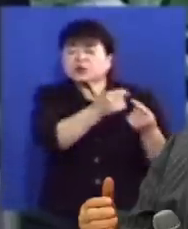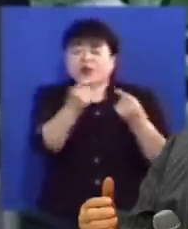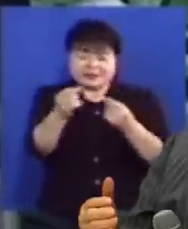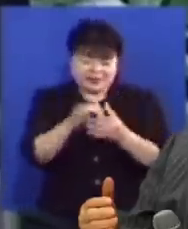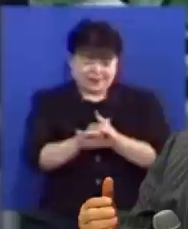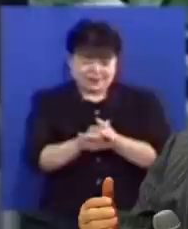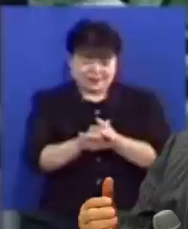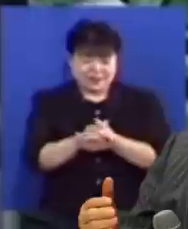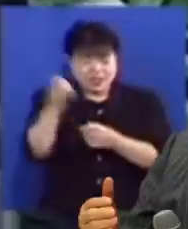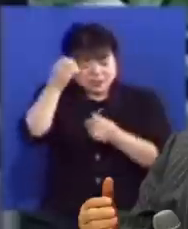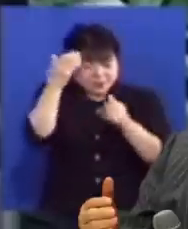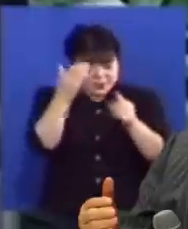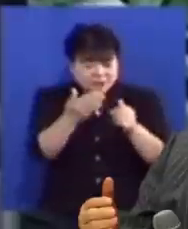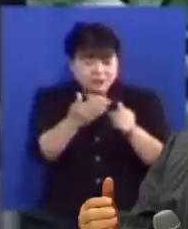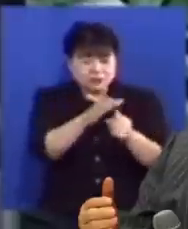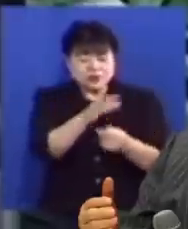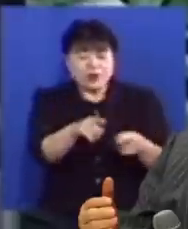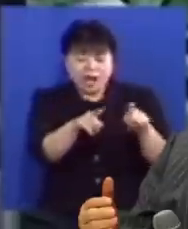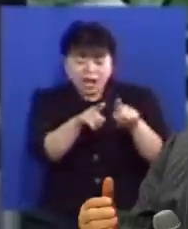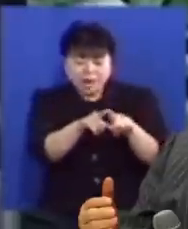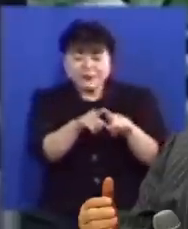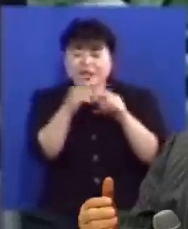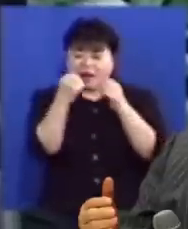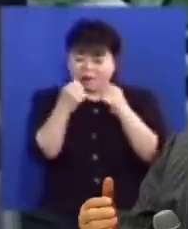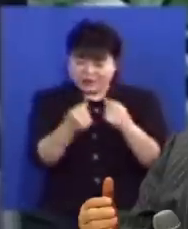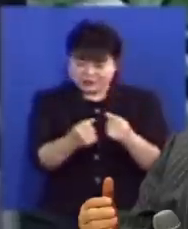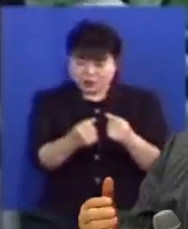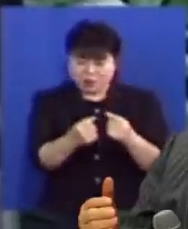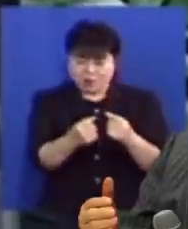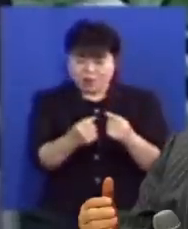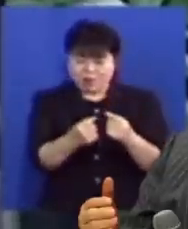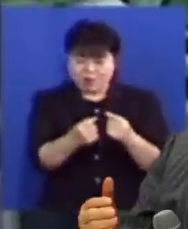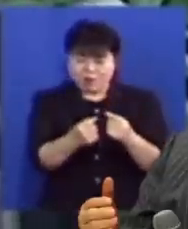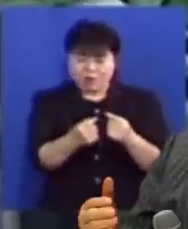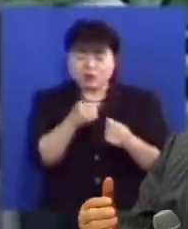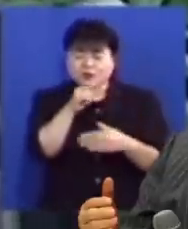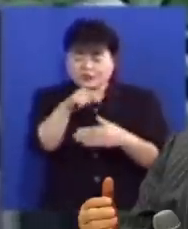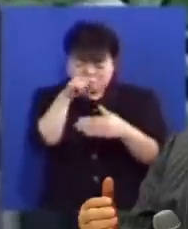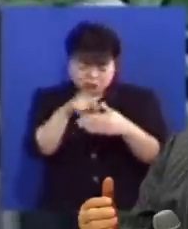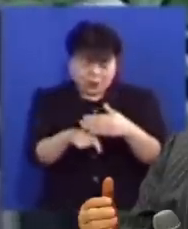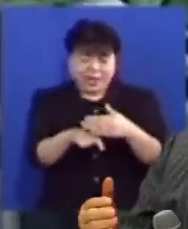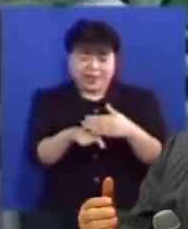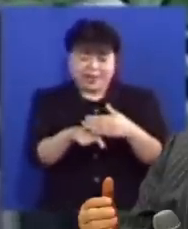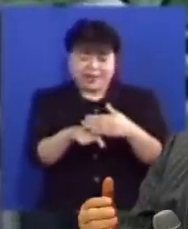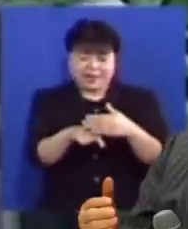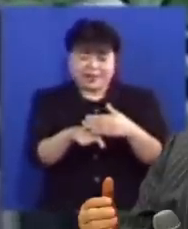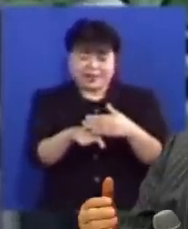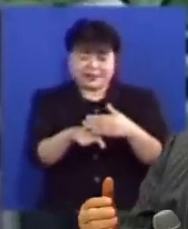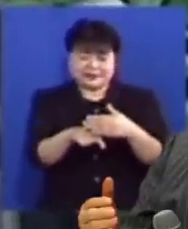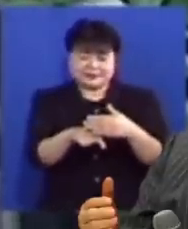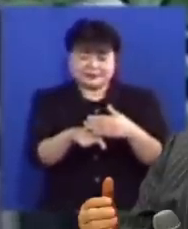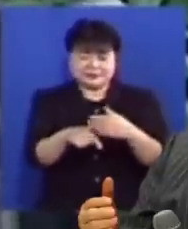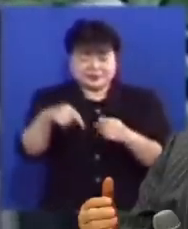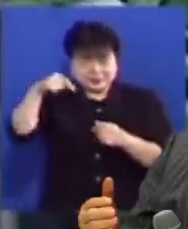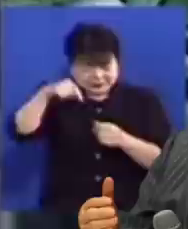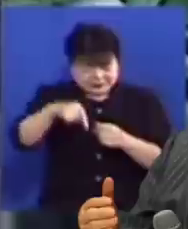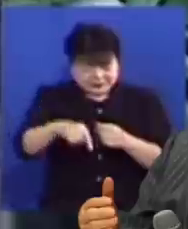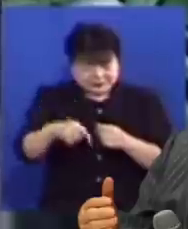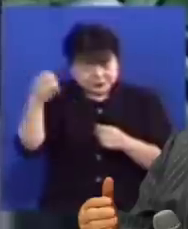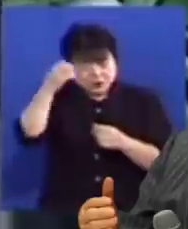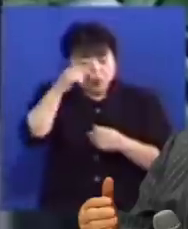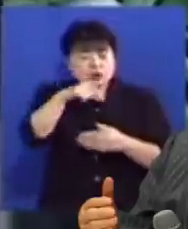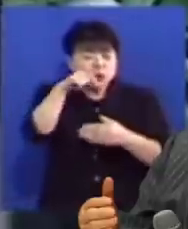성령은 우리와 함께 그하시며 우리 속에 영혼